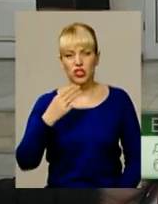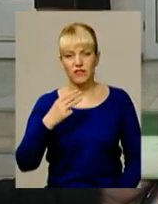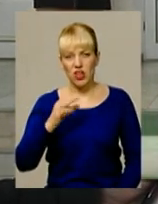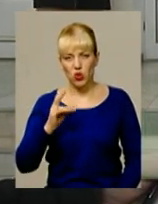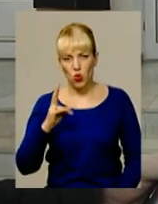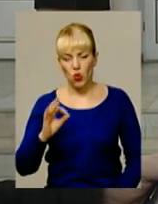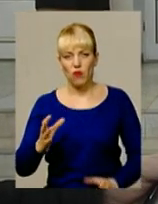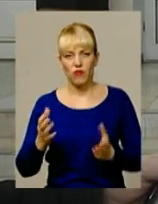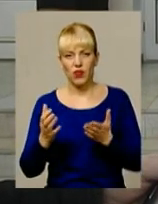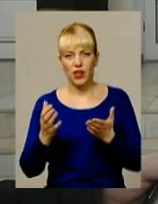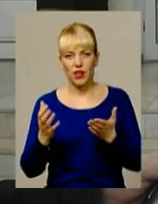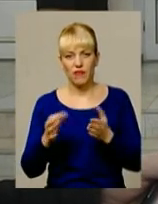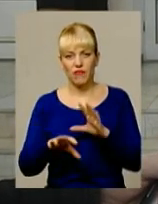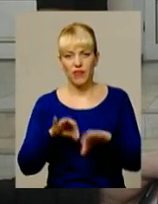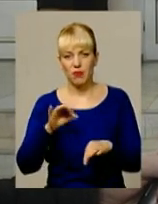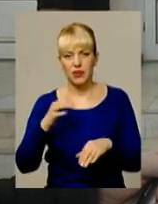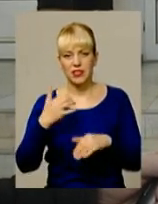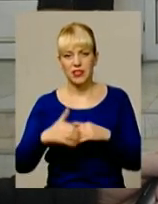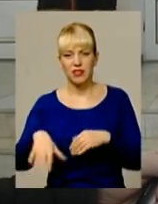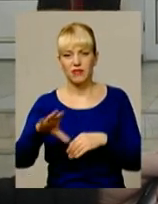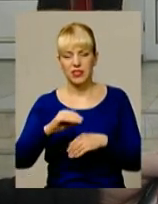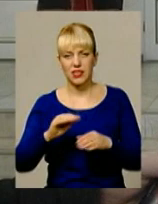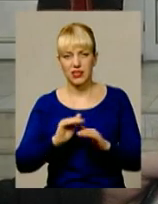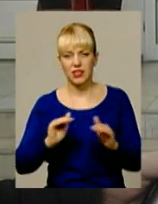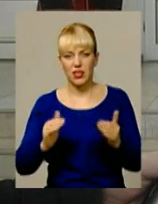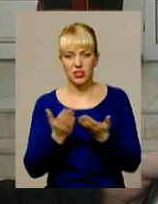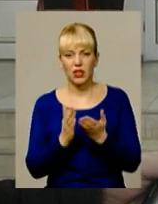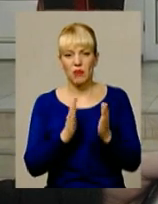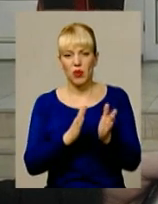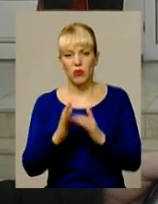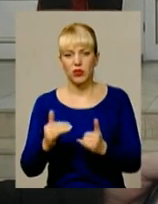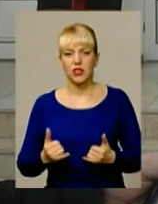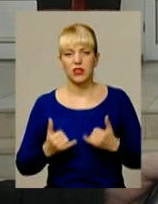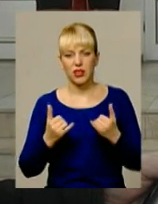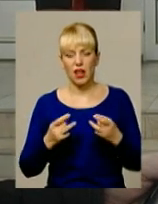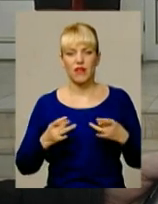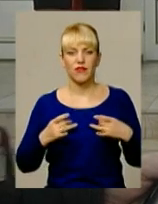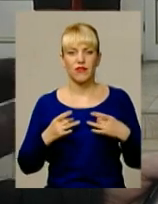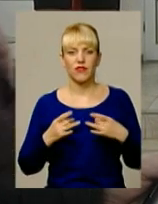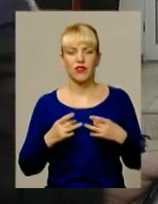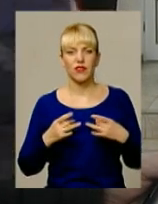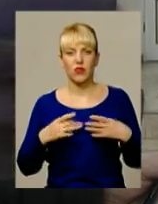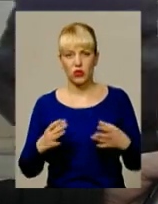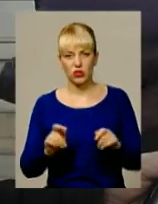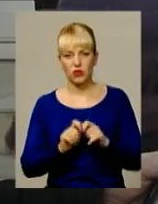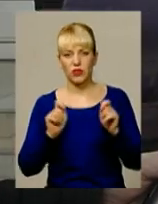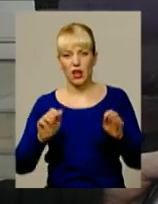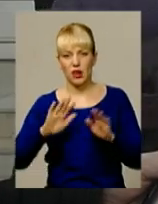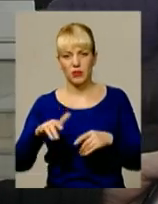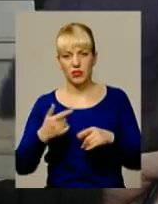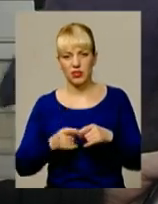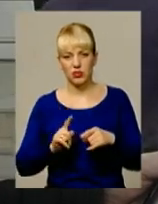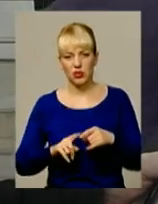вибрана серед всіх дитячих бібліотек України для урочистого відкриття. І після урочистого